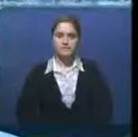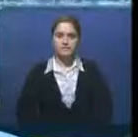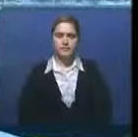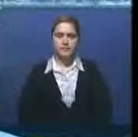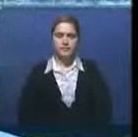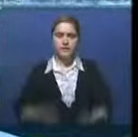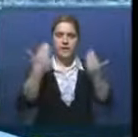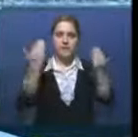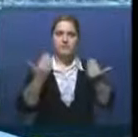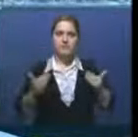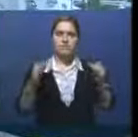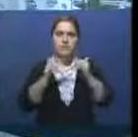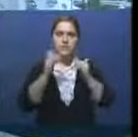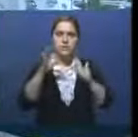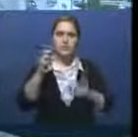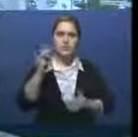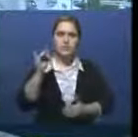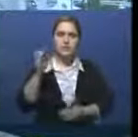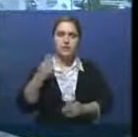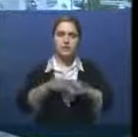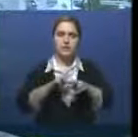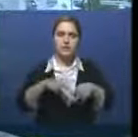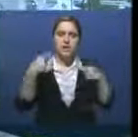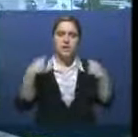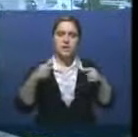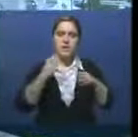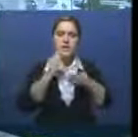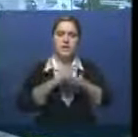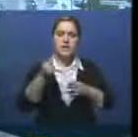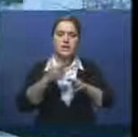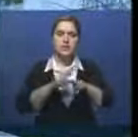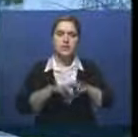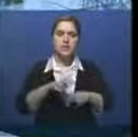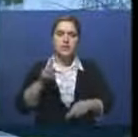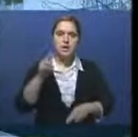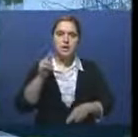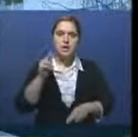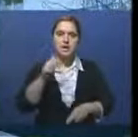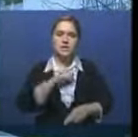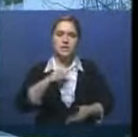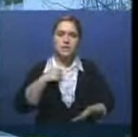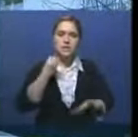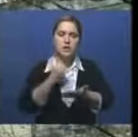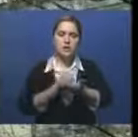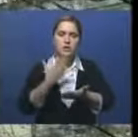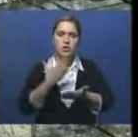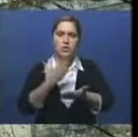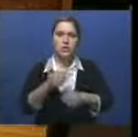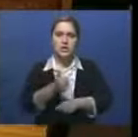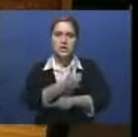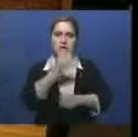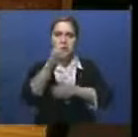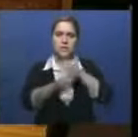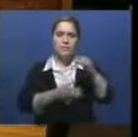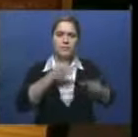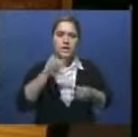Аукционный дом Сотбис выставил на продажу святой Грааль среди хронографов. Самые известные и самые дорогие часы в мире. Henry Graves Super